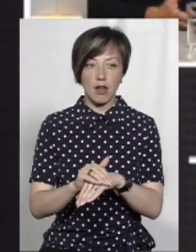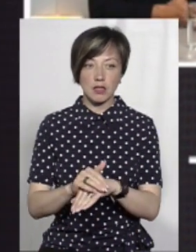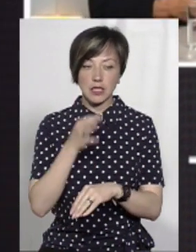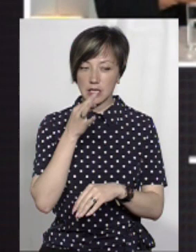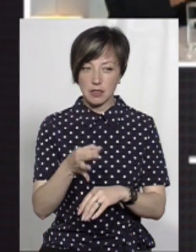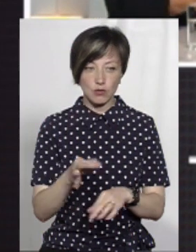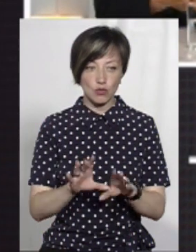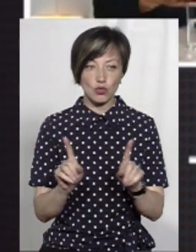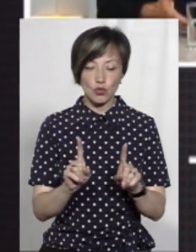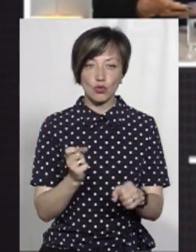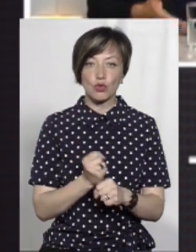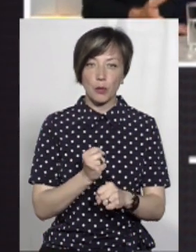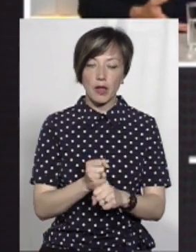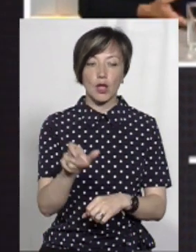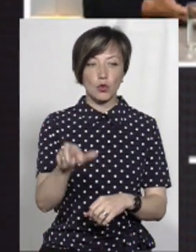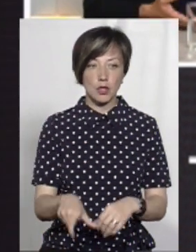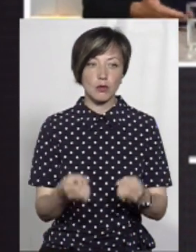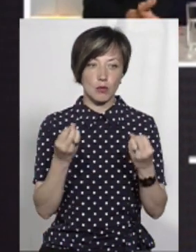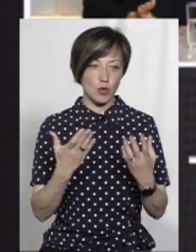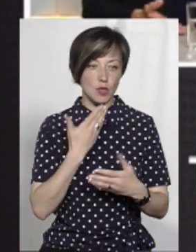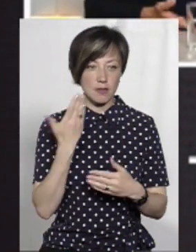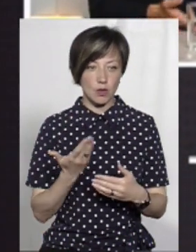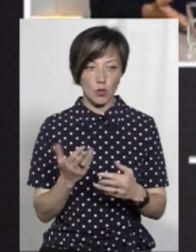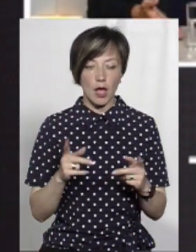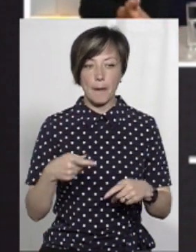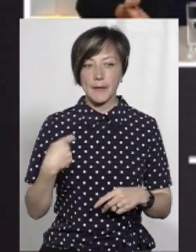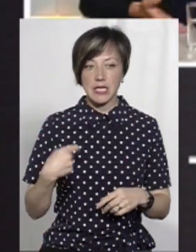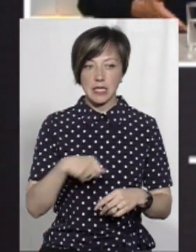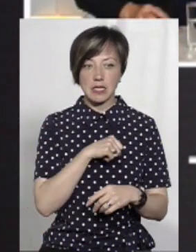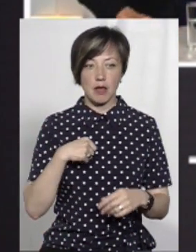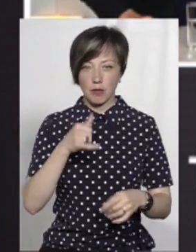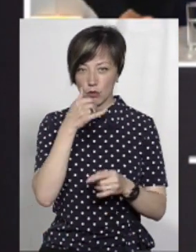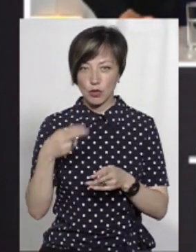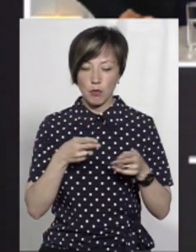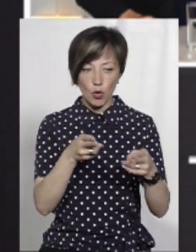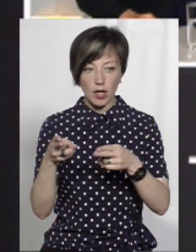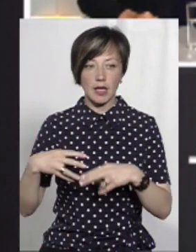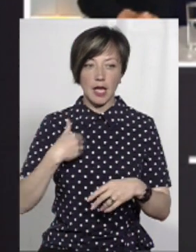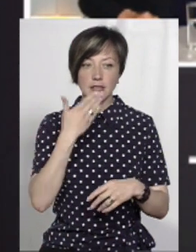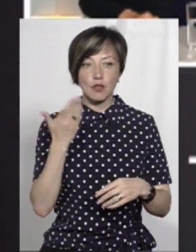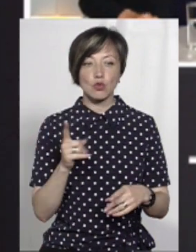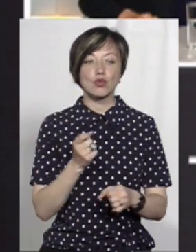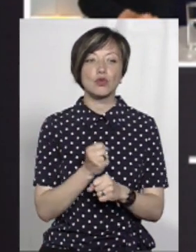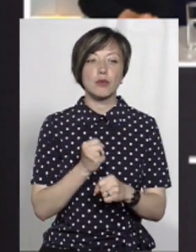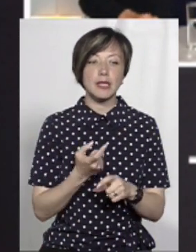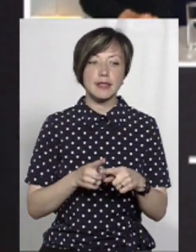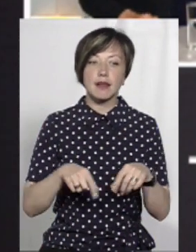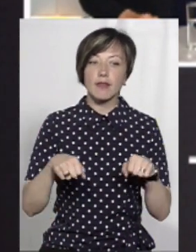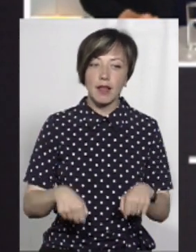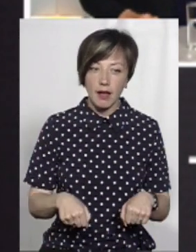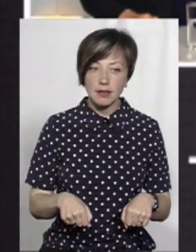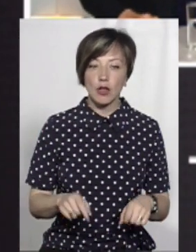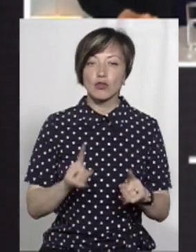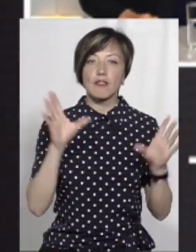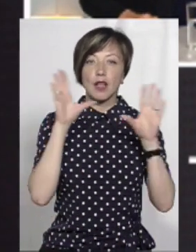Я вам сказав, що те, що зробила людина, я просто звітую. Так як президент сам не може проїхати всюди, я звітую, що зробила ця влада.